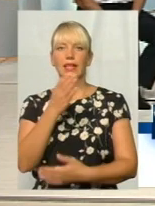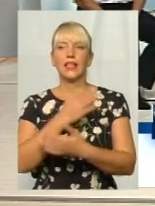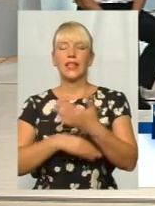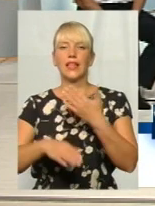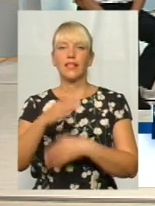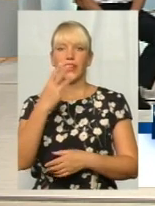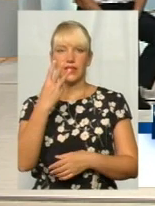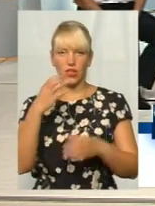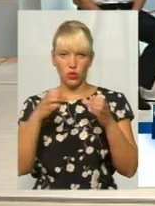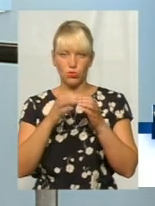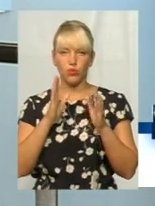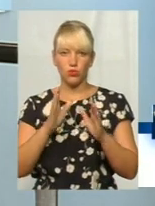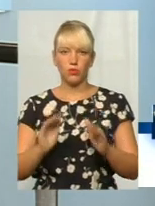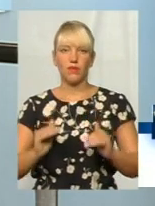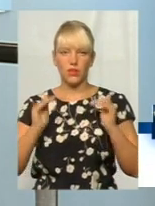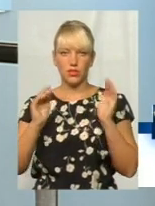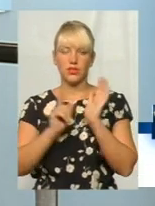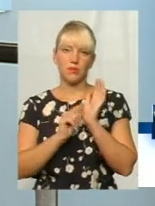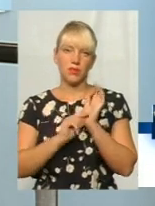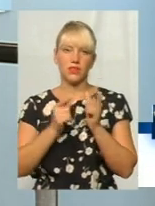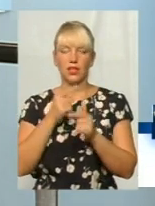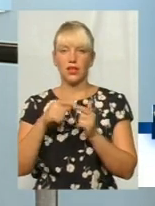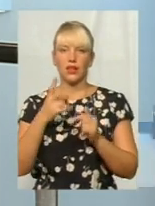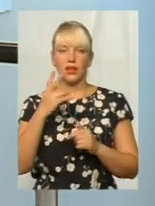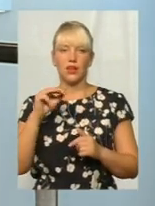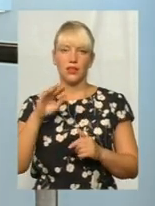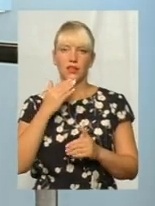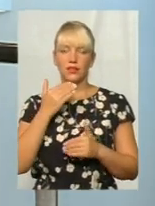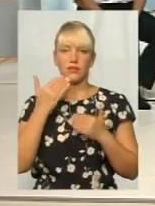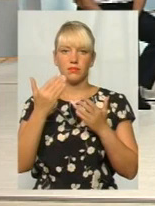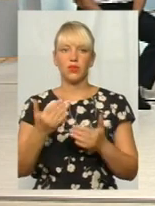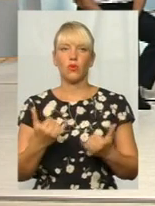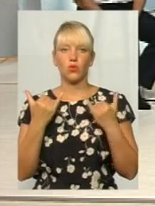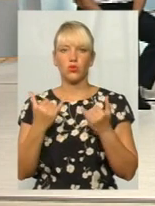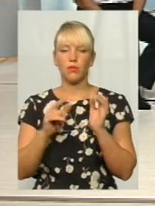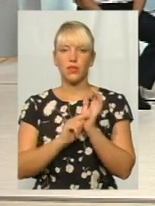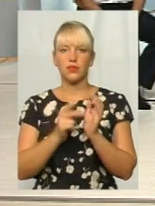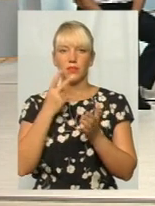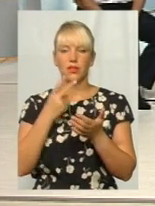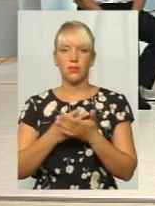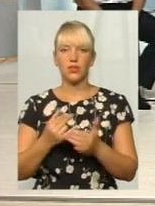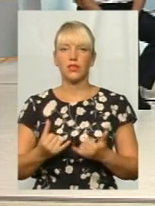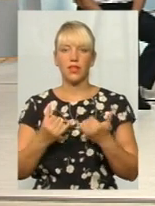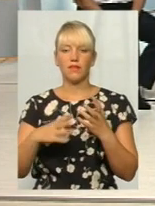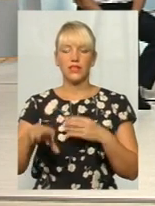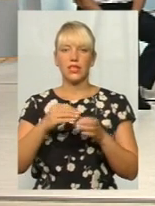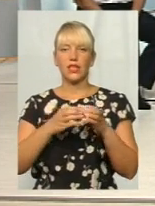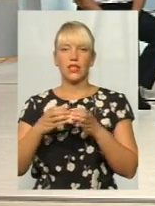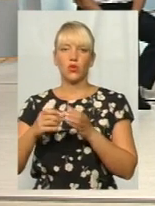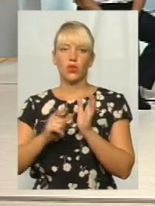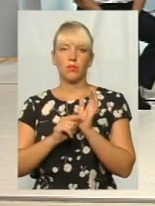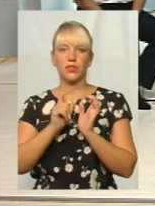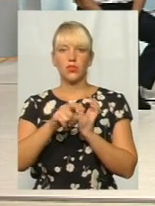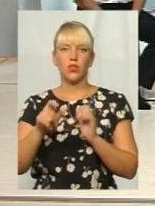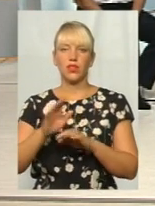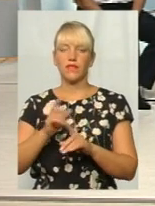групи? Будь повищена за пенсію? Народження. Дякую. Осучаснення пенсій передбачається для всіх категорій пенсіонерів.